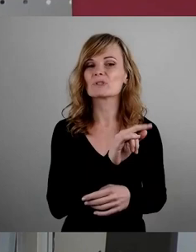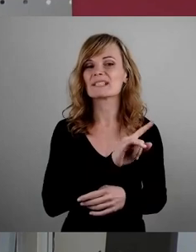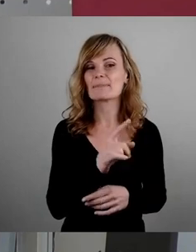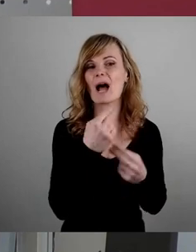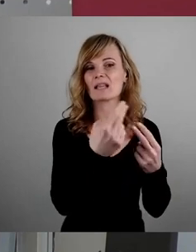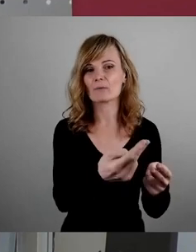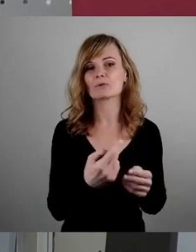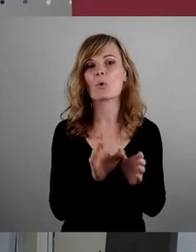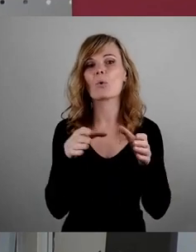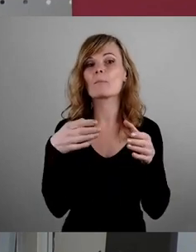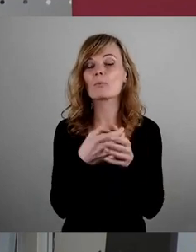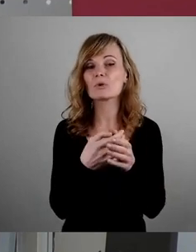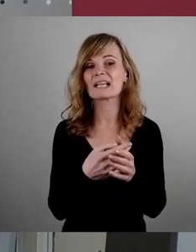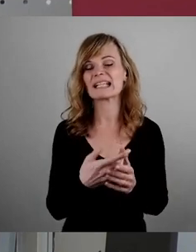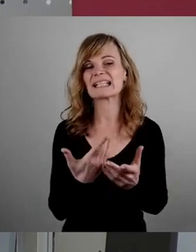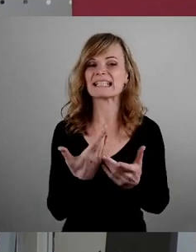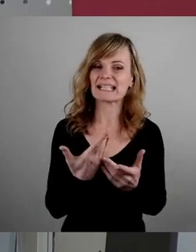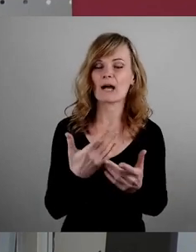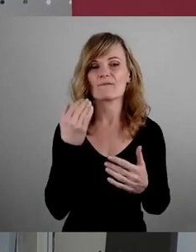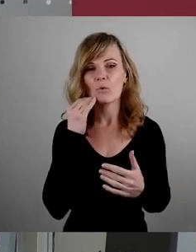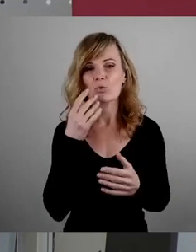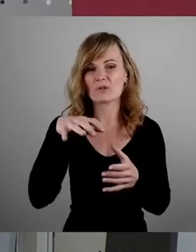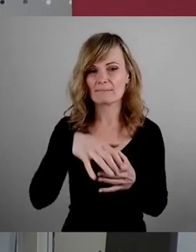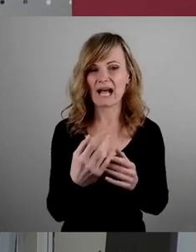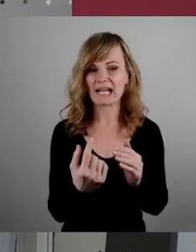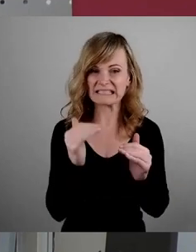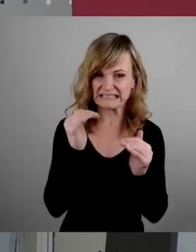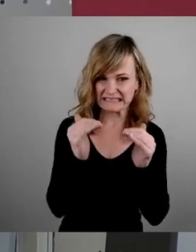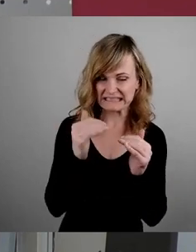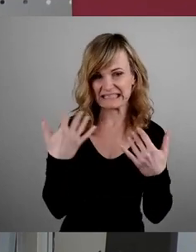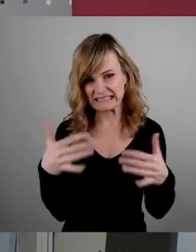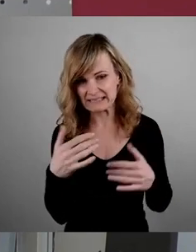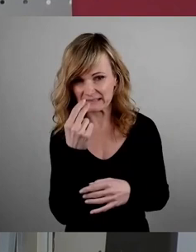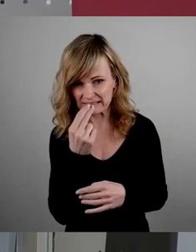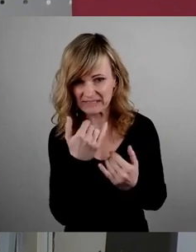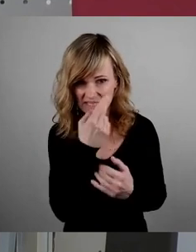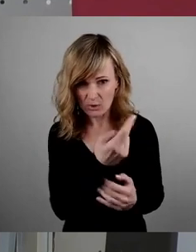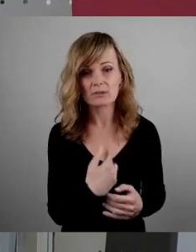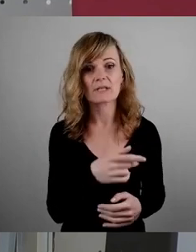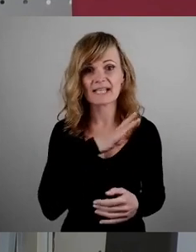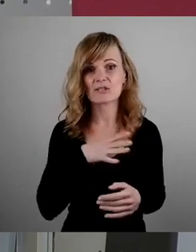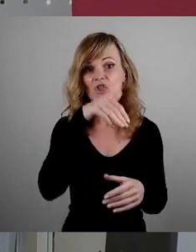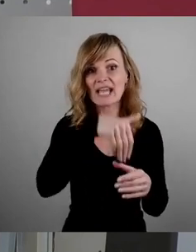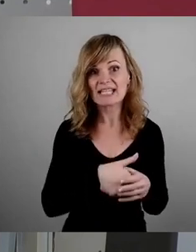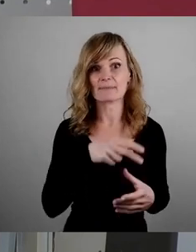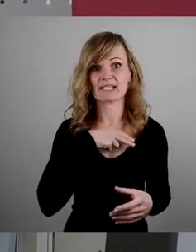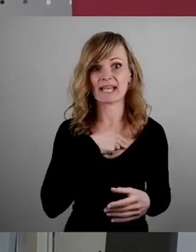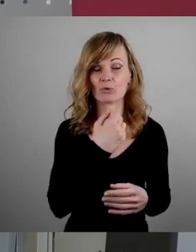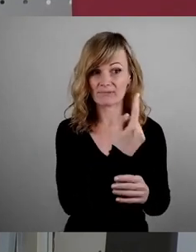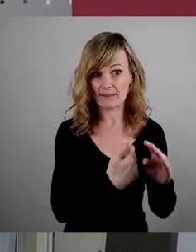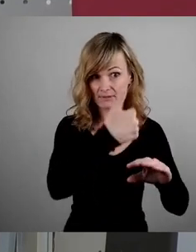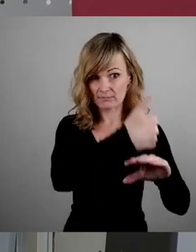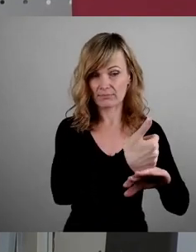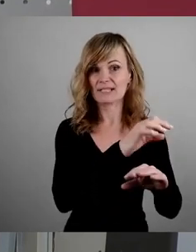einen angespannten Wohnungsmarkt hat und für Dresden hat das sächsische Innenministerium wohlgemerkt CDU geführt, das schon mehrfach